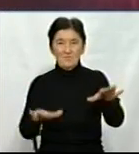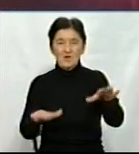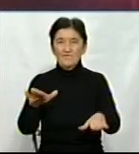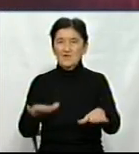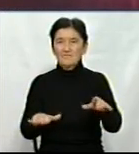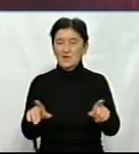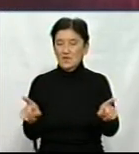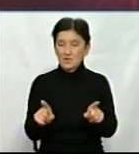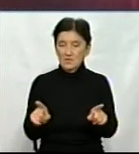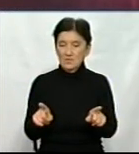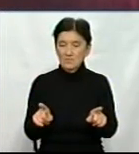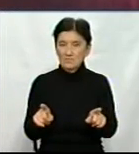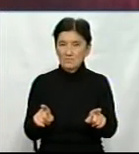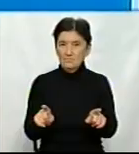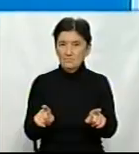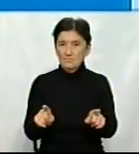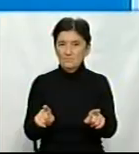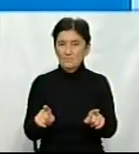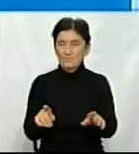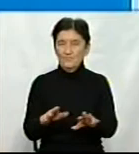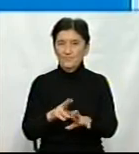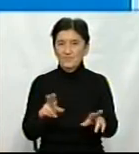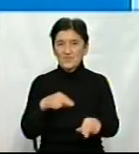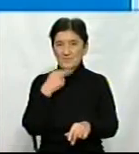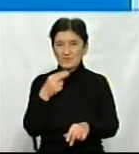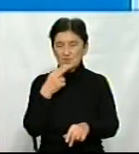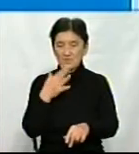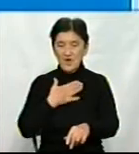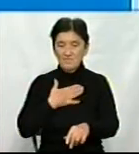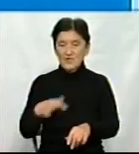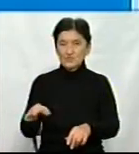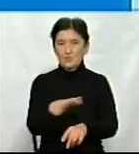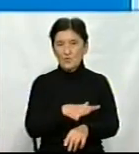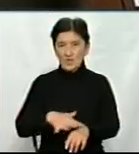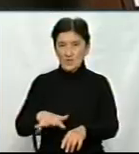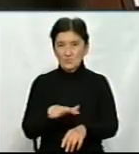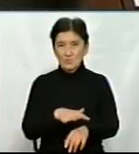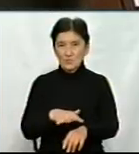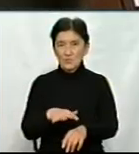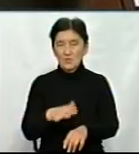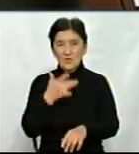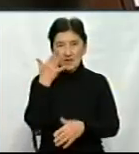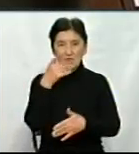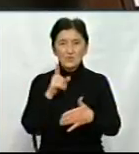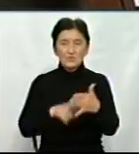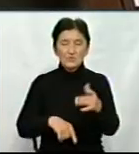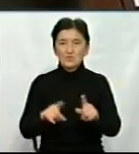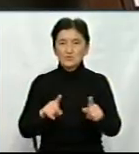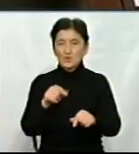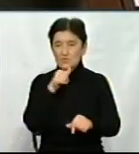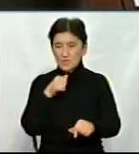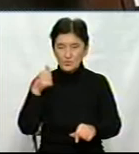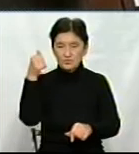величезні неврожаї, які є у цьому році в нашому регіоні. Надіємося, що в слідчому році